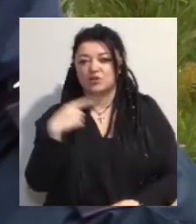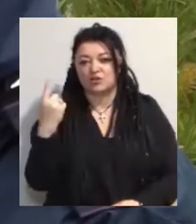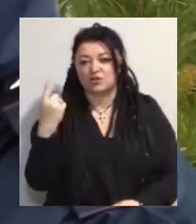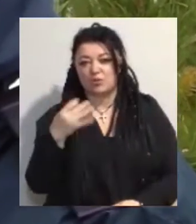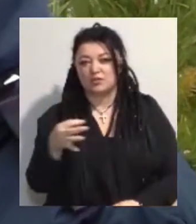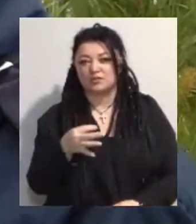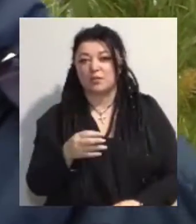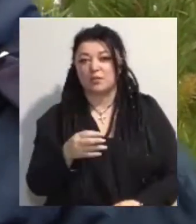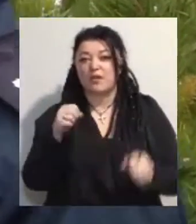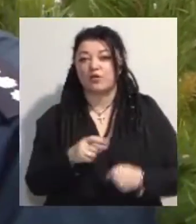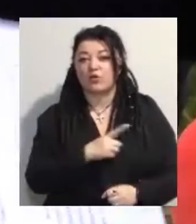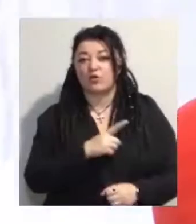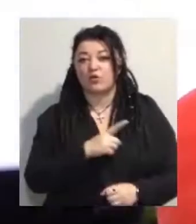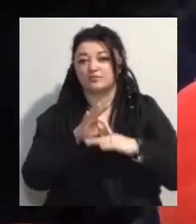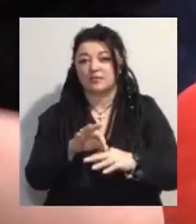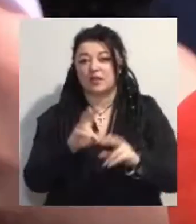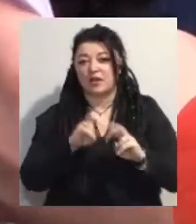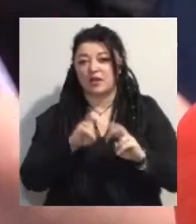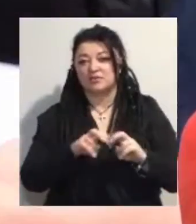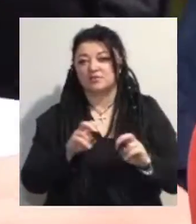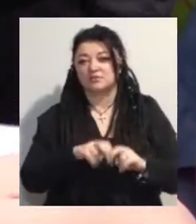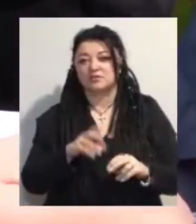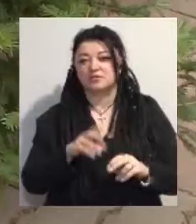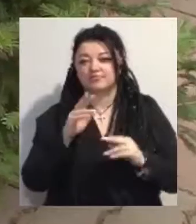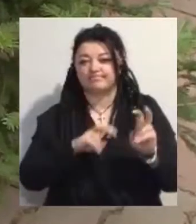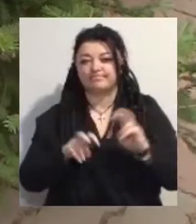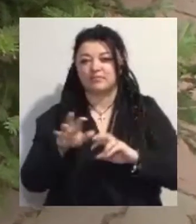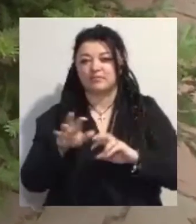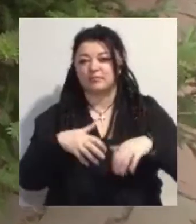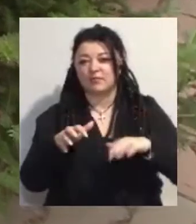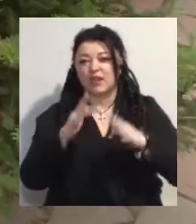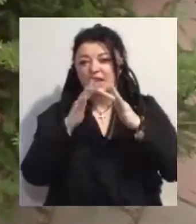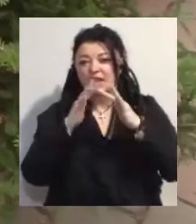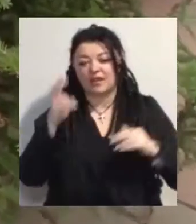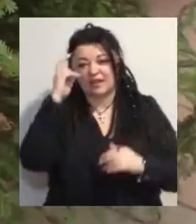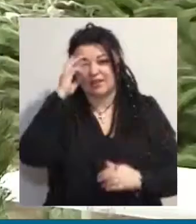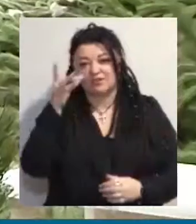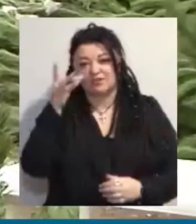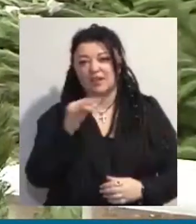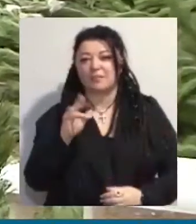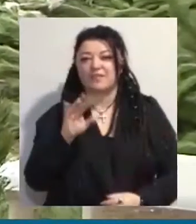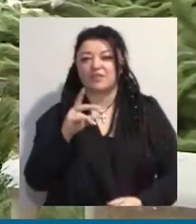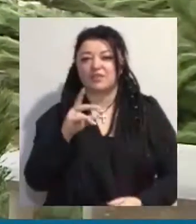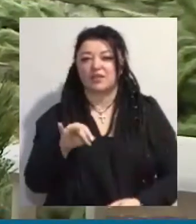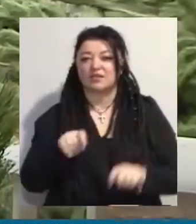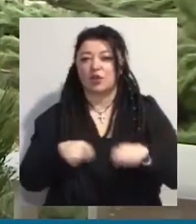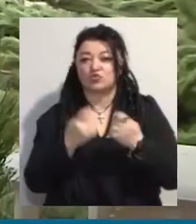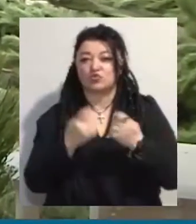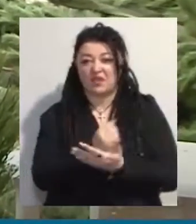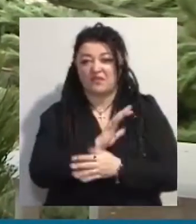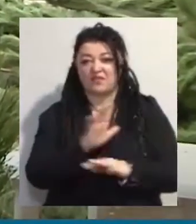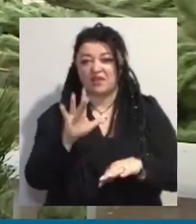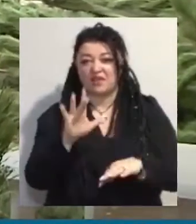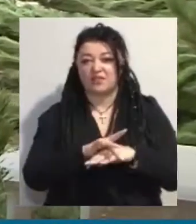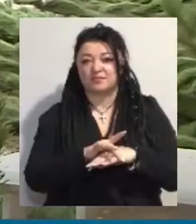Правоохоронці провели рейд по точкам збуту ялинок на ринках Київський та Південний. Порушень не виявили. Стаття 160, частина 2,